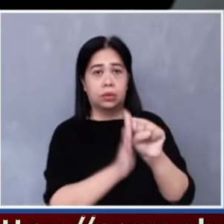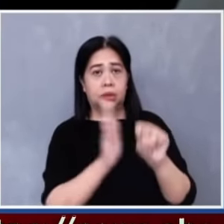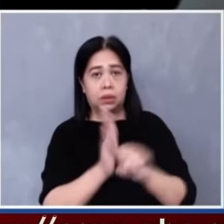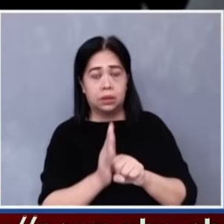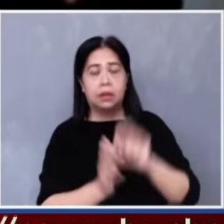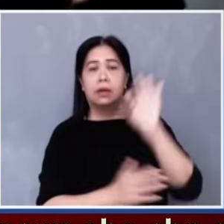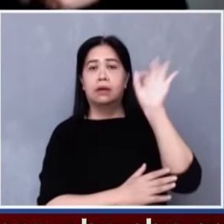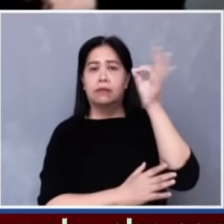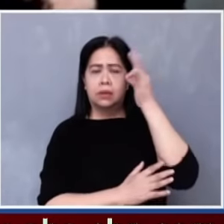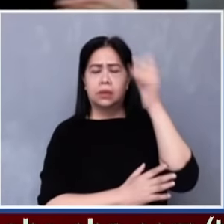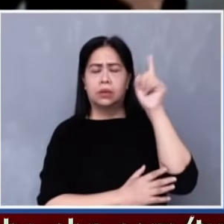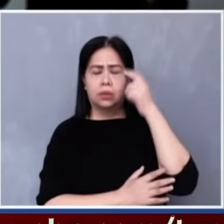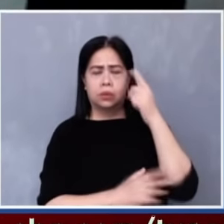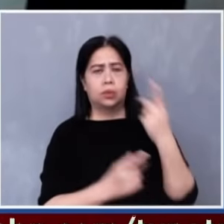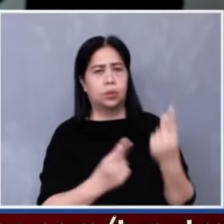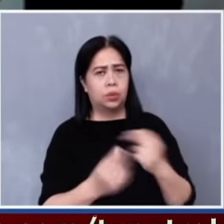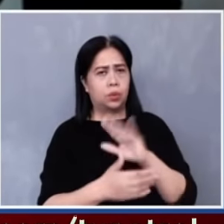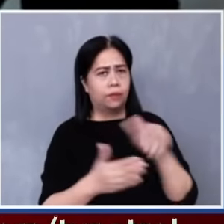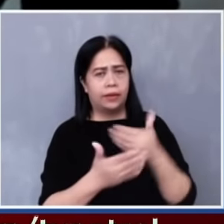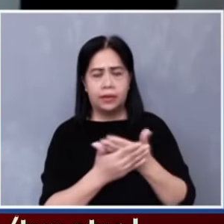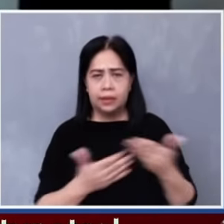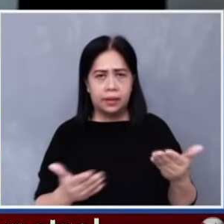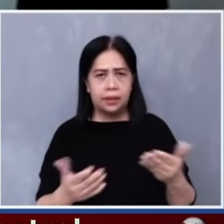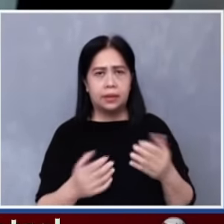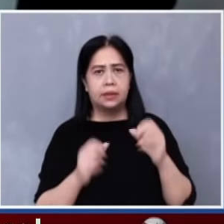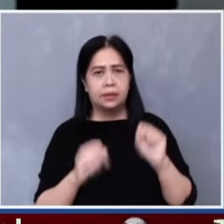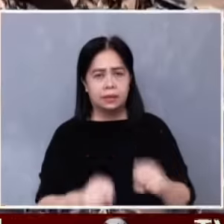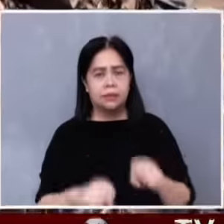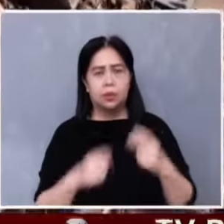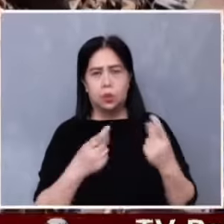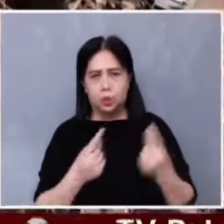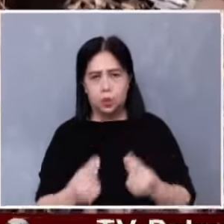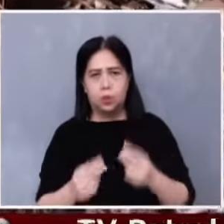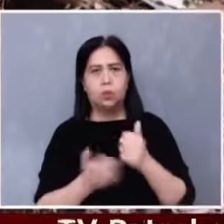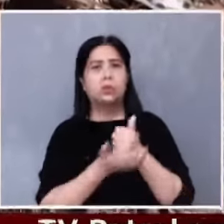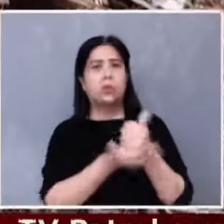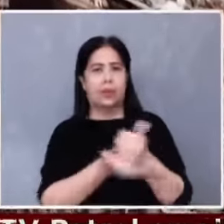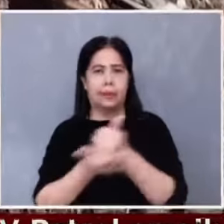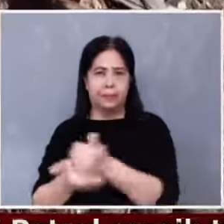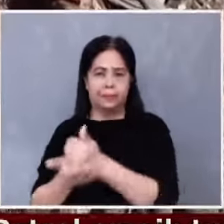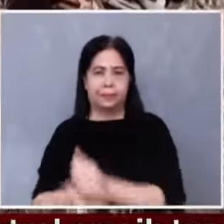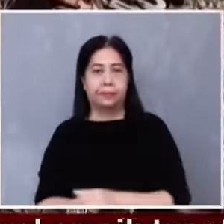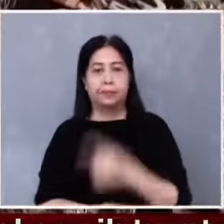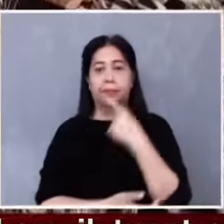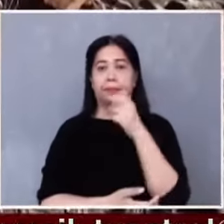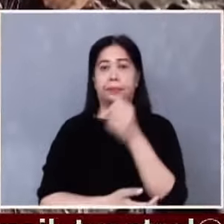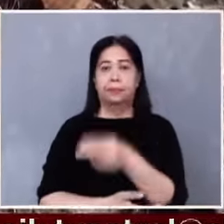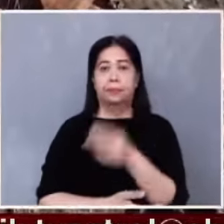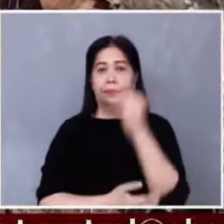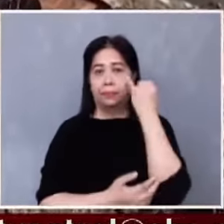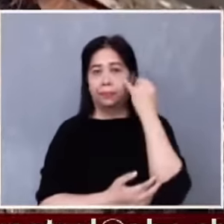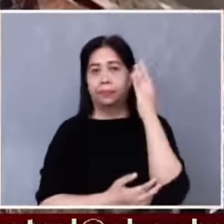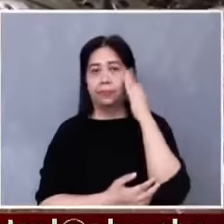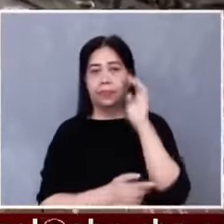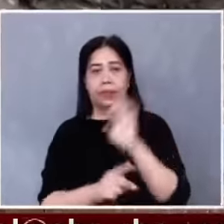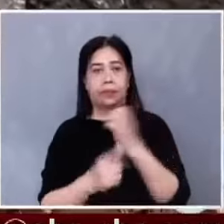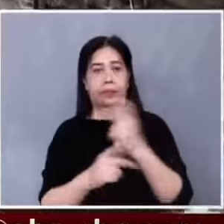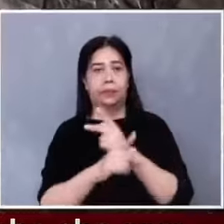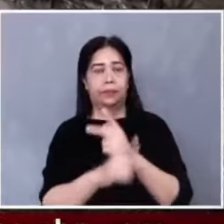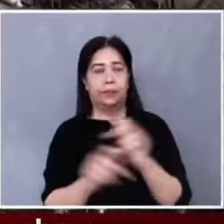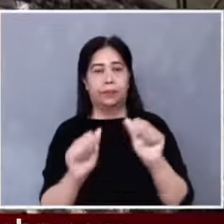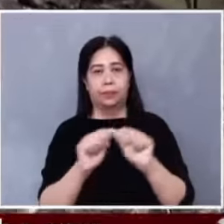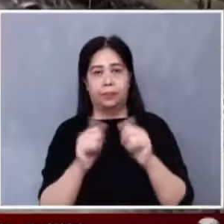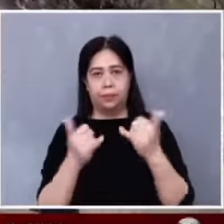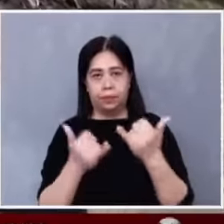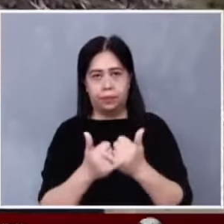will do everything, everything it can possibly do to help. Inatasan din ni Biden ang Environmental Protection Agency na